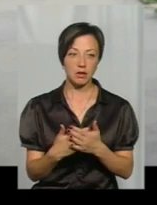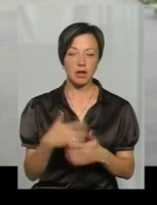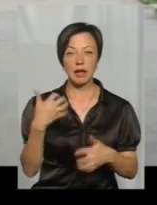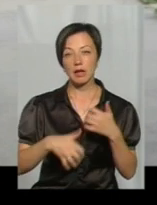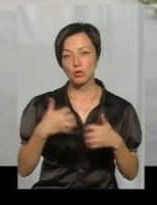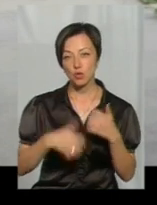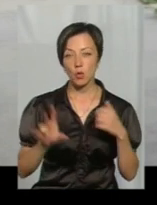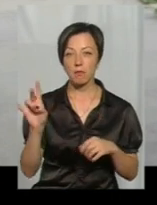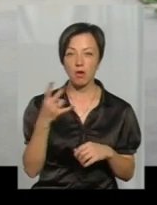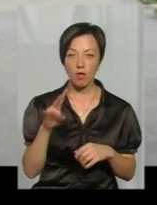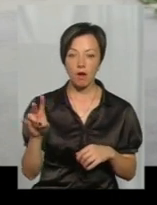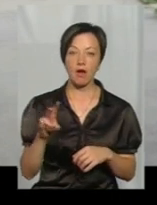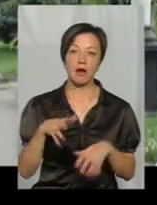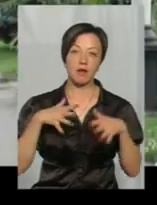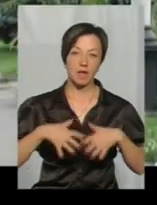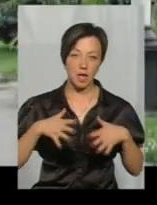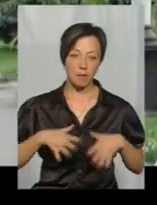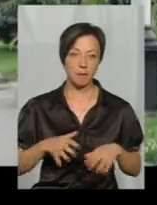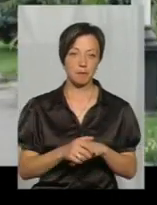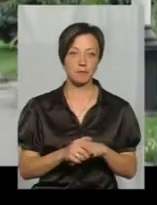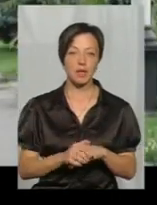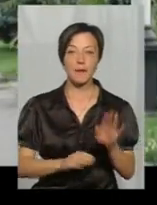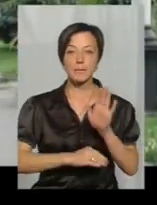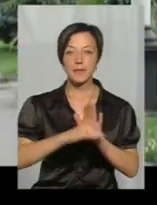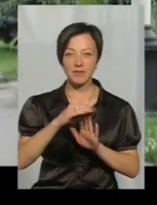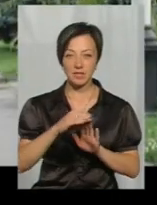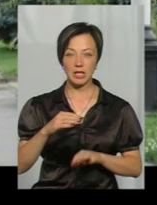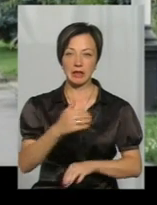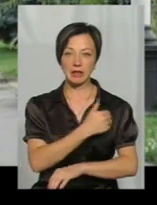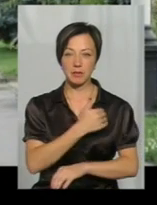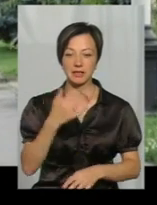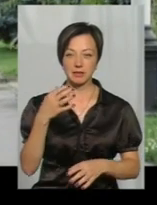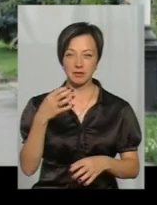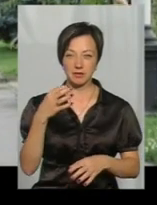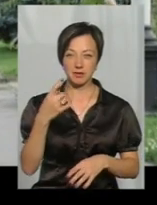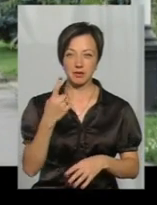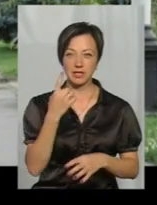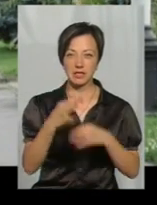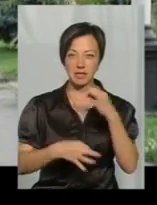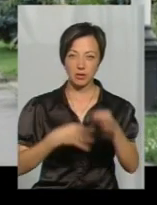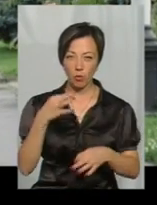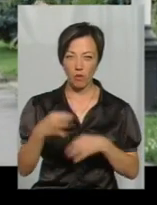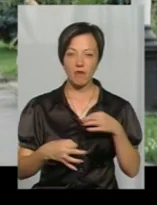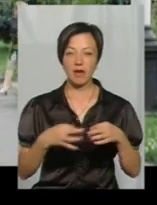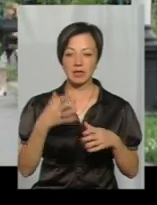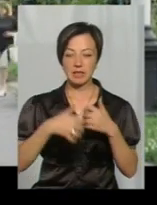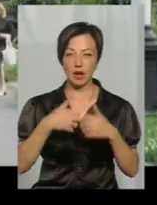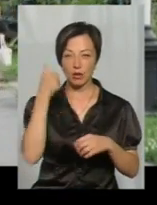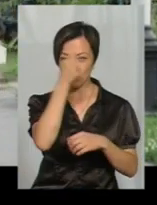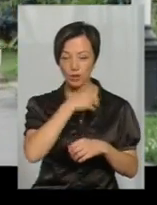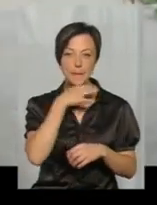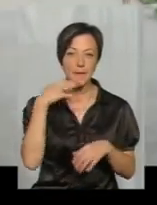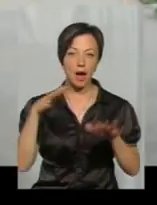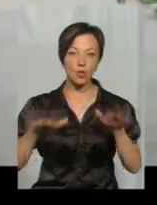Херсон, Миколаїв, той же самий Крим. Значне підвищення температури середньодобової, середньорічної. Плюс велика кількість